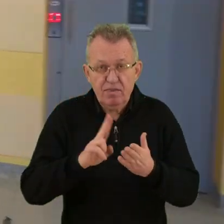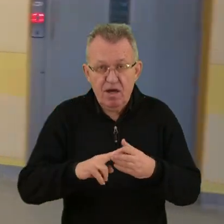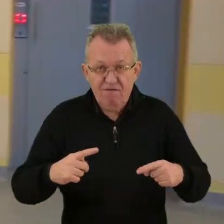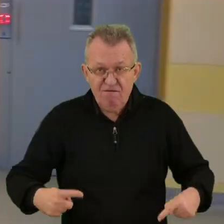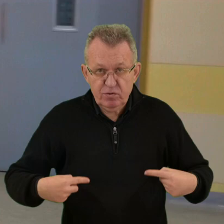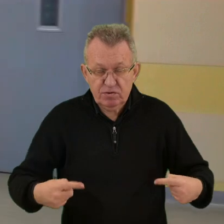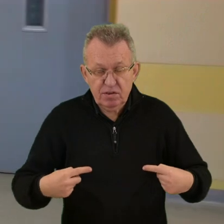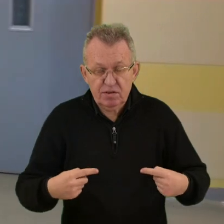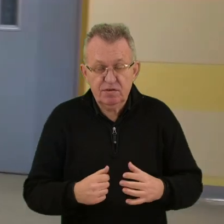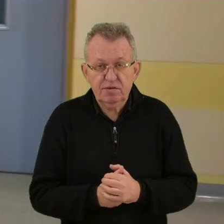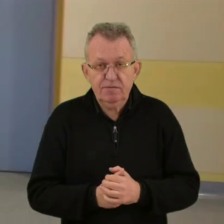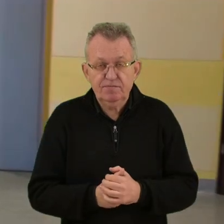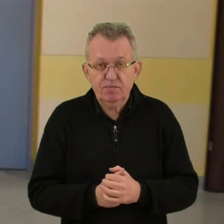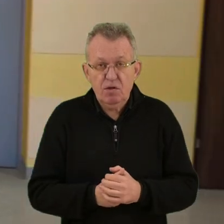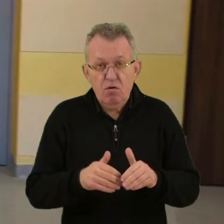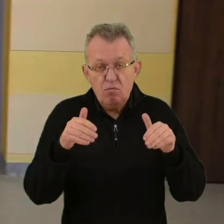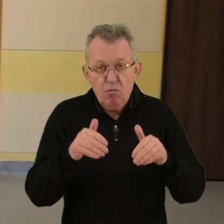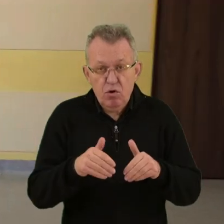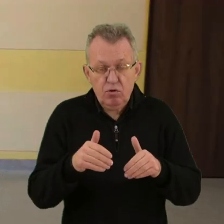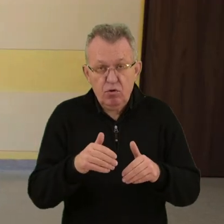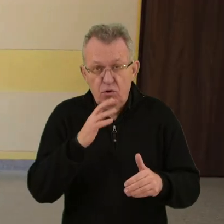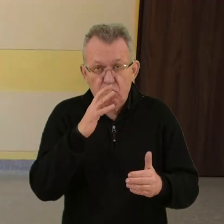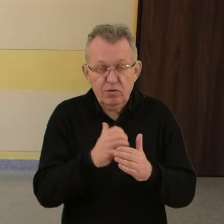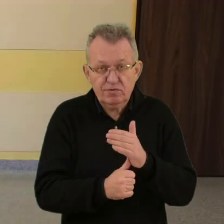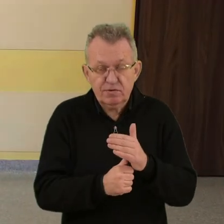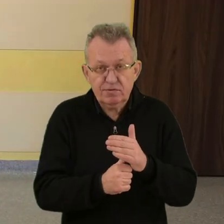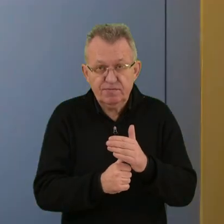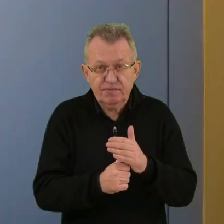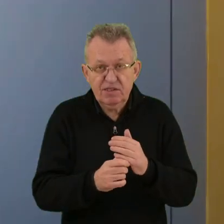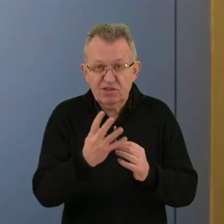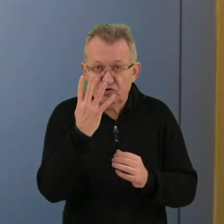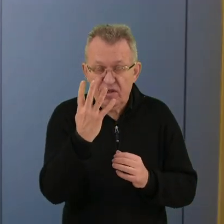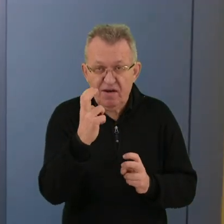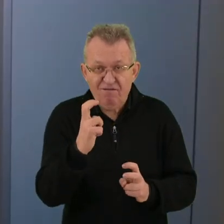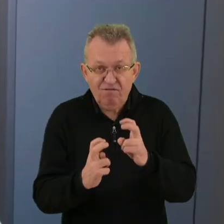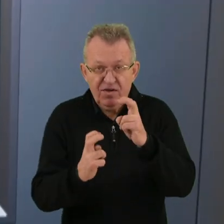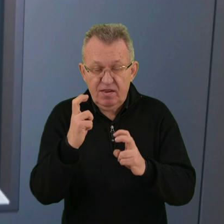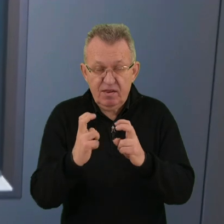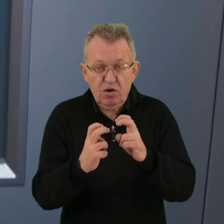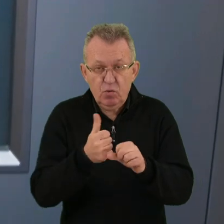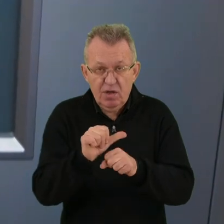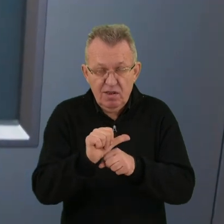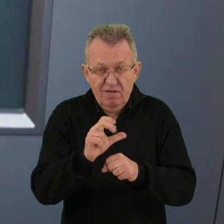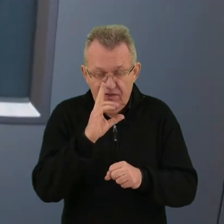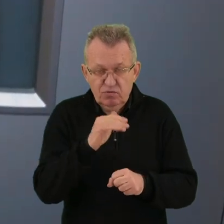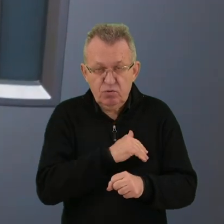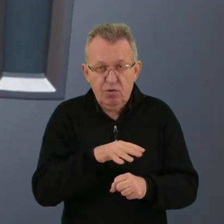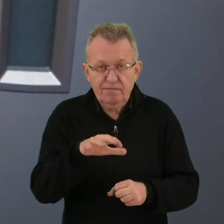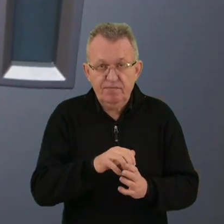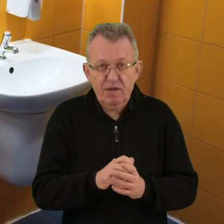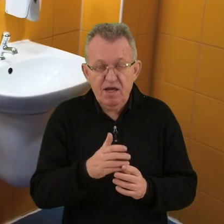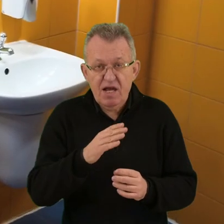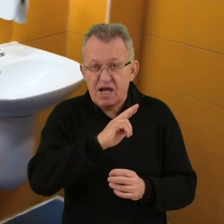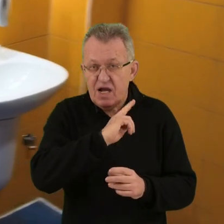poruszające się na wózkach inwalidzkich mogą korzystać z czterech wind, które znajdują się w naszym